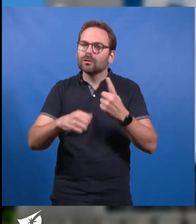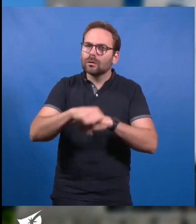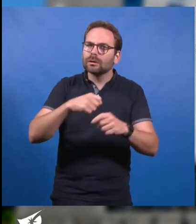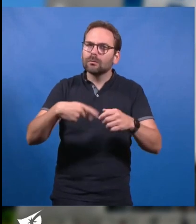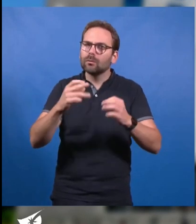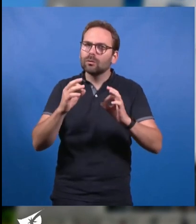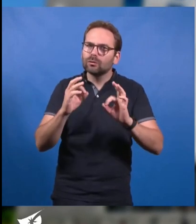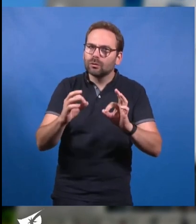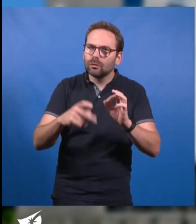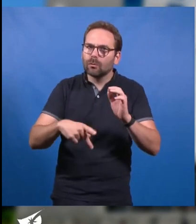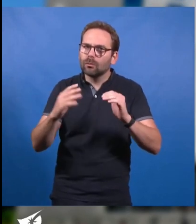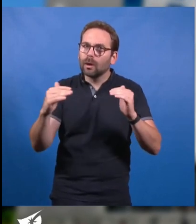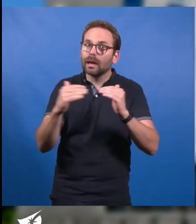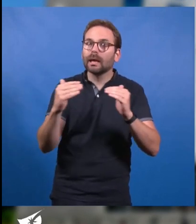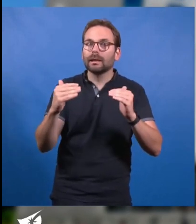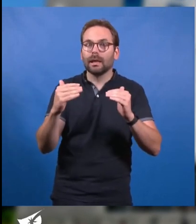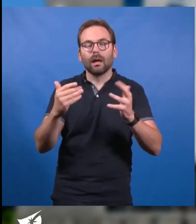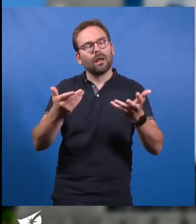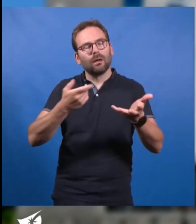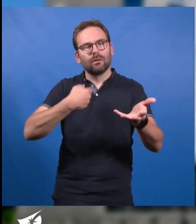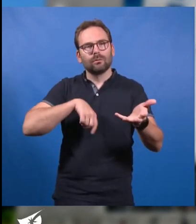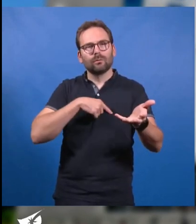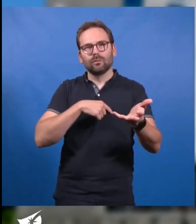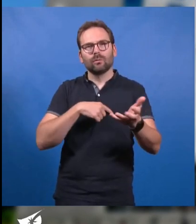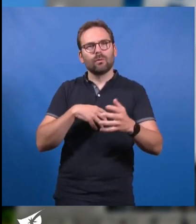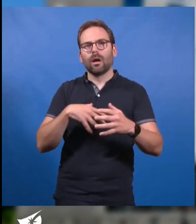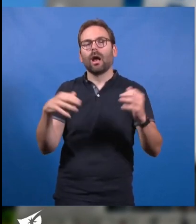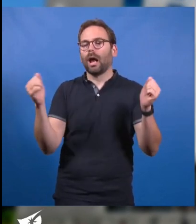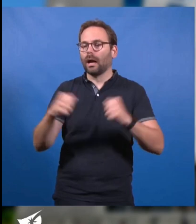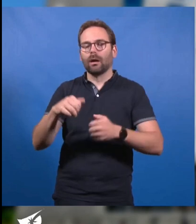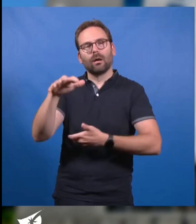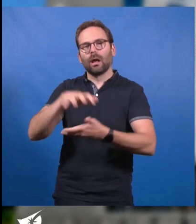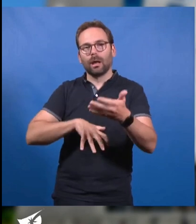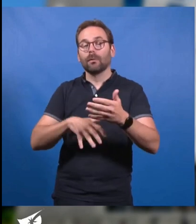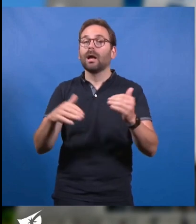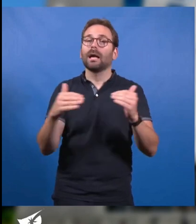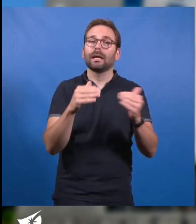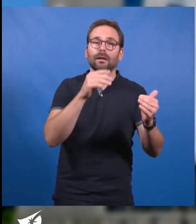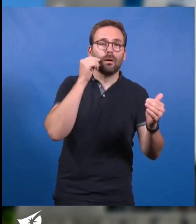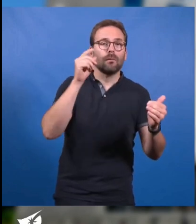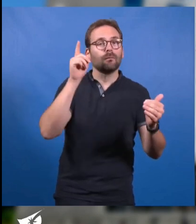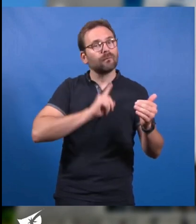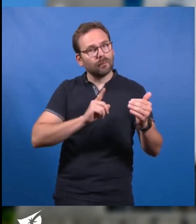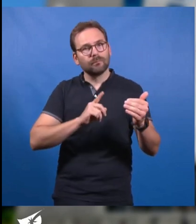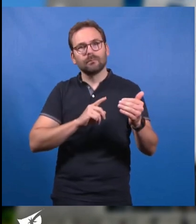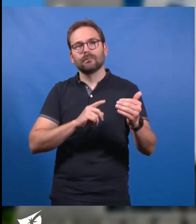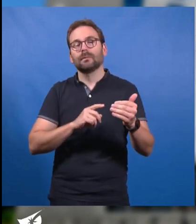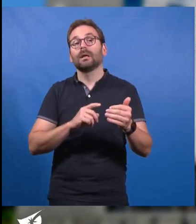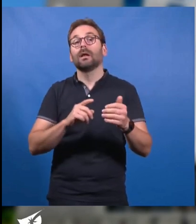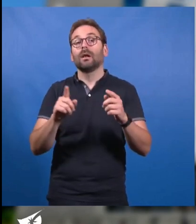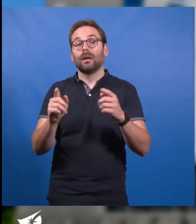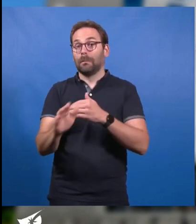plus égalitaire, que nous approuverons, outre le rapport égalité femmes-hommes, ici